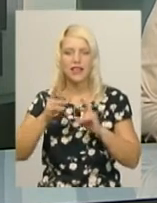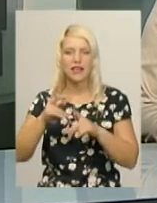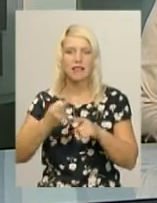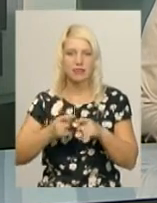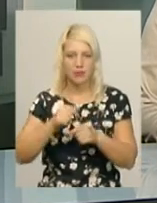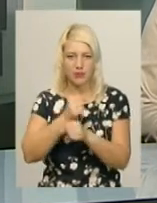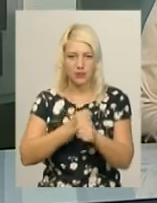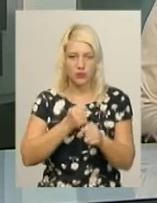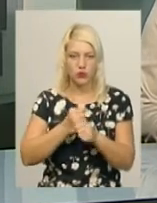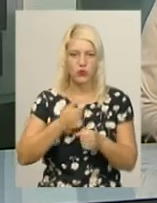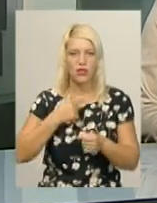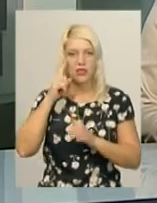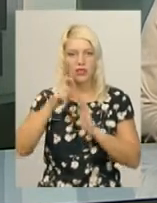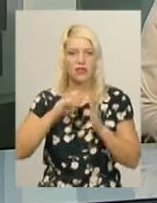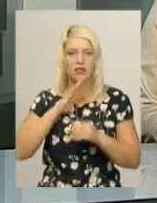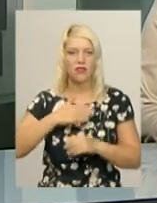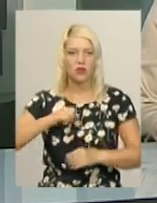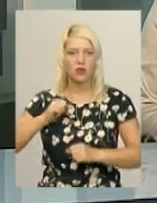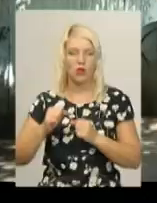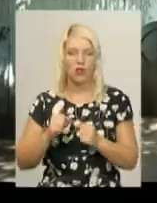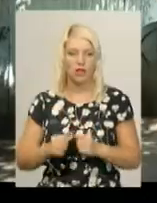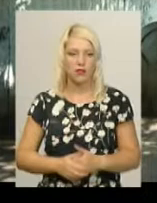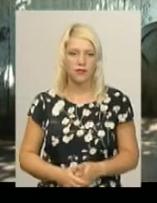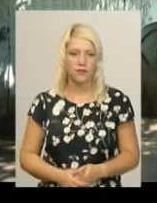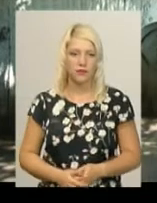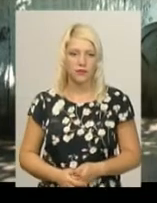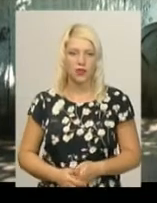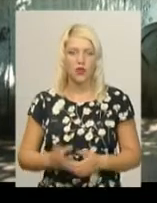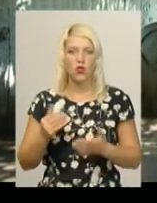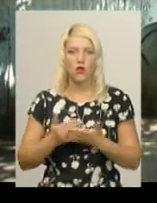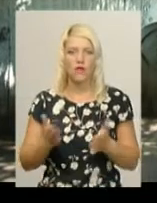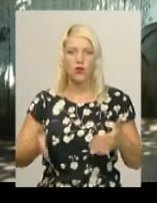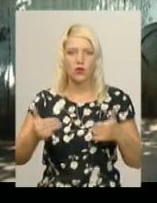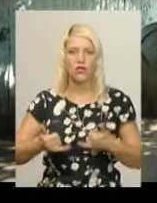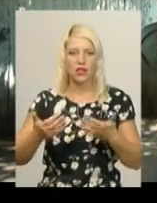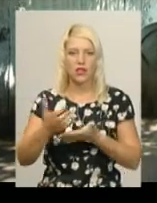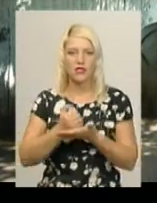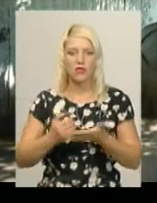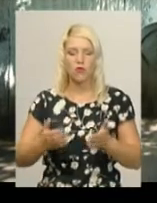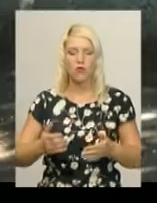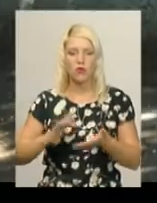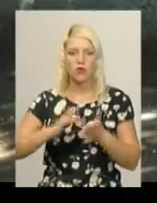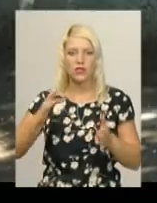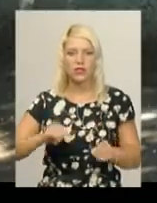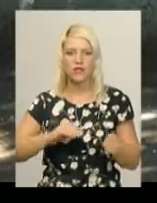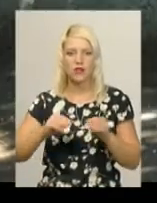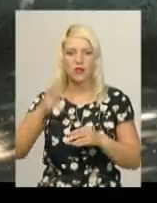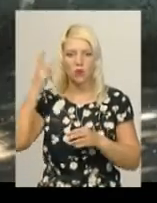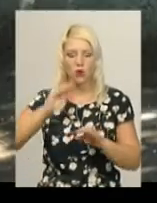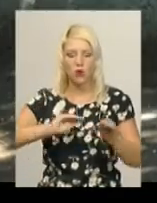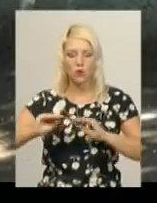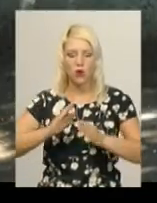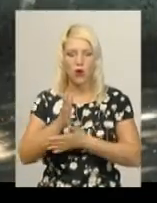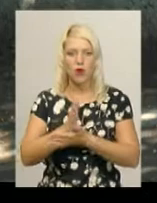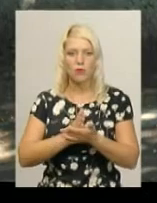дізнавалася моя колега Ірина Хижа. Нові контейнери для збору скла встановлюють у Хмельницькому. Облаштовує та